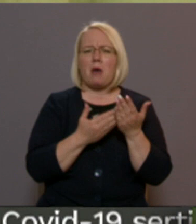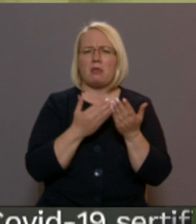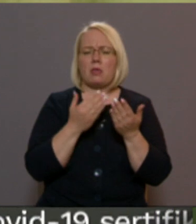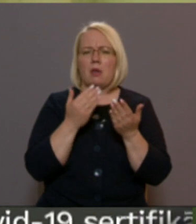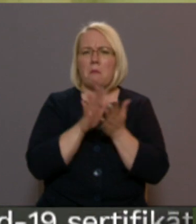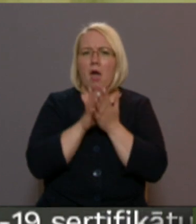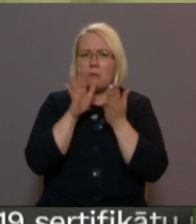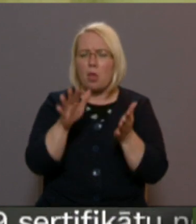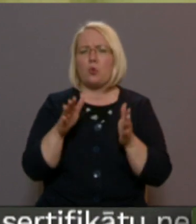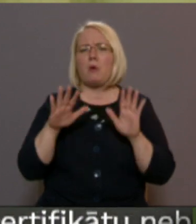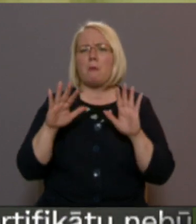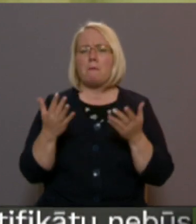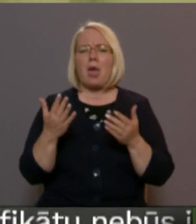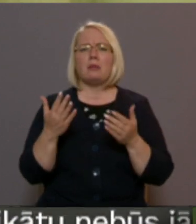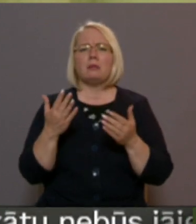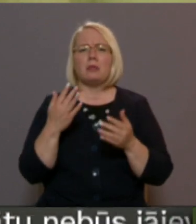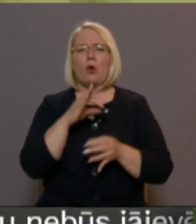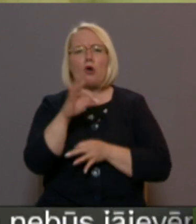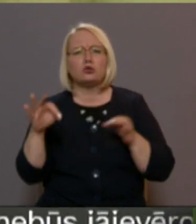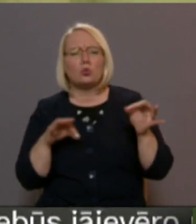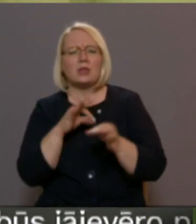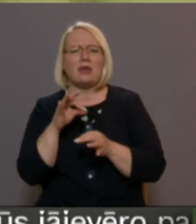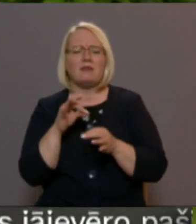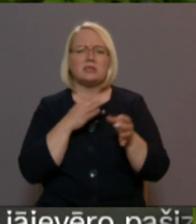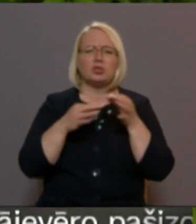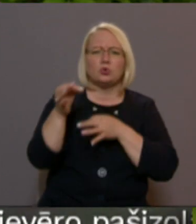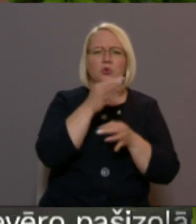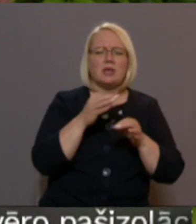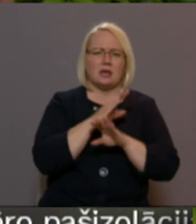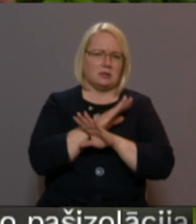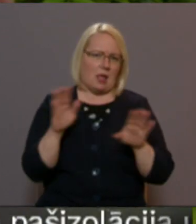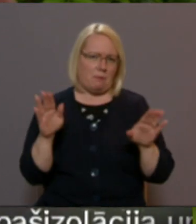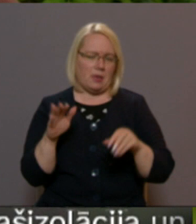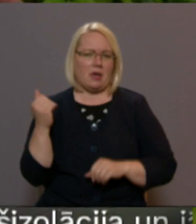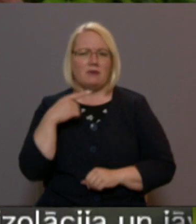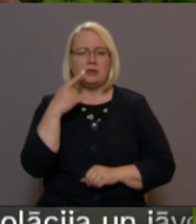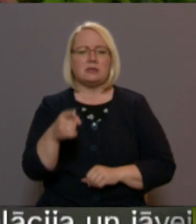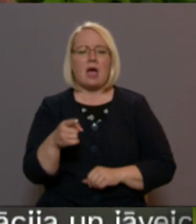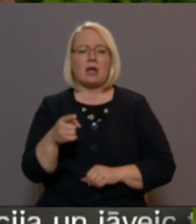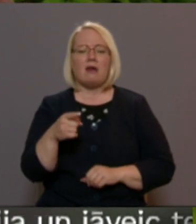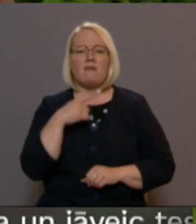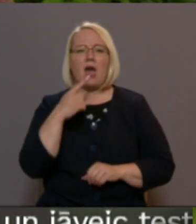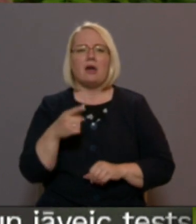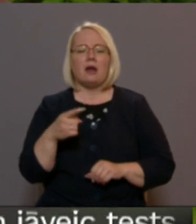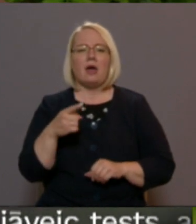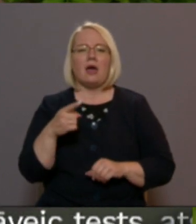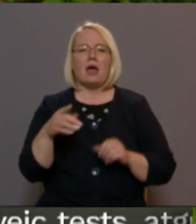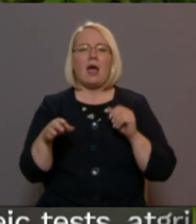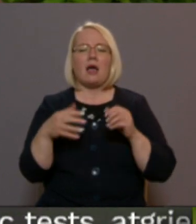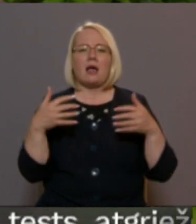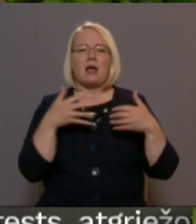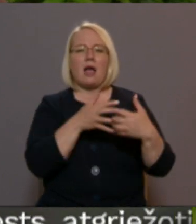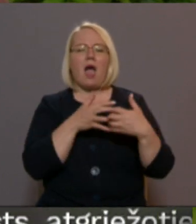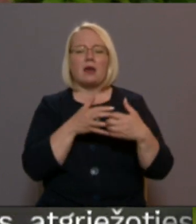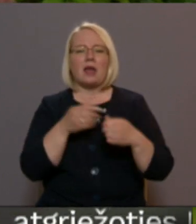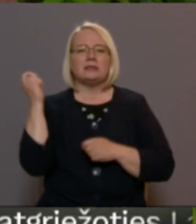tur konstruktīvas diskusijas tālāk manā skatījumā nebija. Viņi saka, ka vajag norakt kara cirvi. Kara cirvi var norakt tikai tas, kas viņu ir